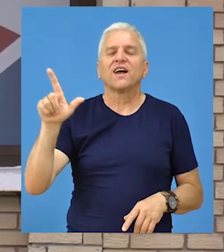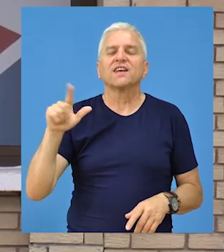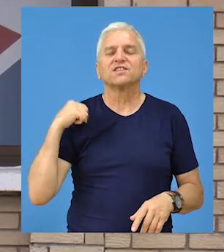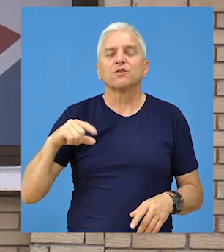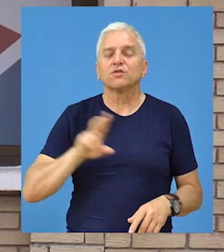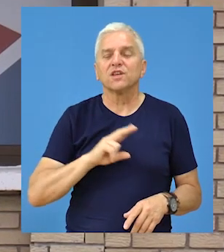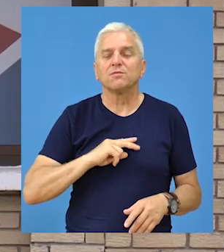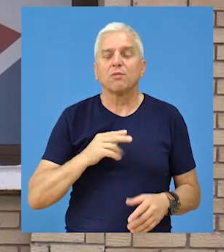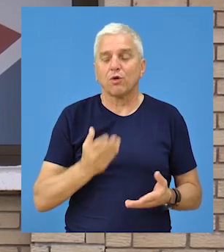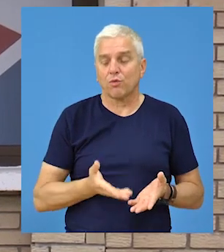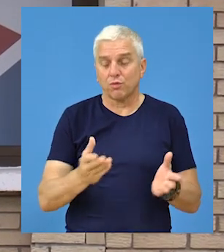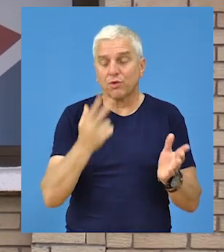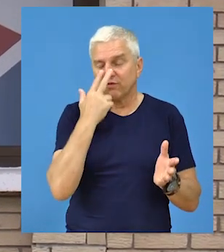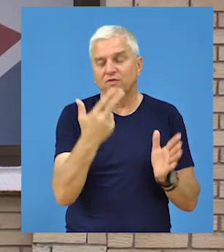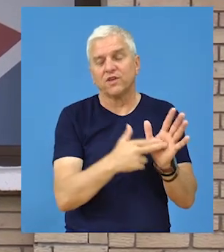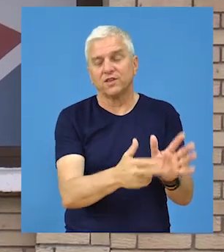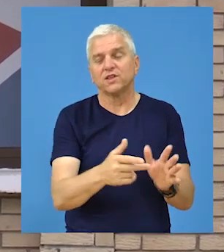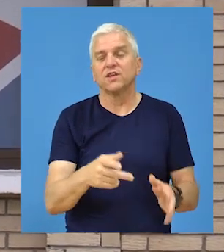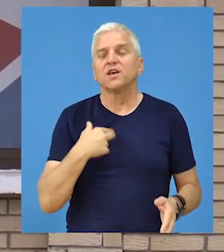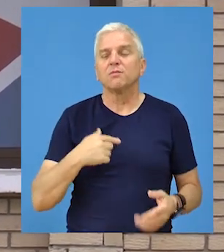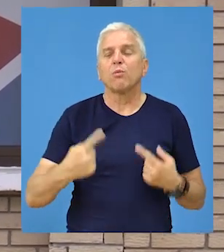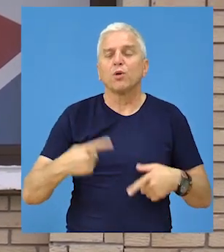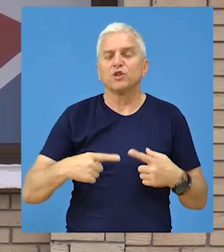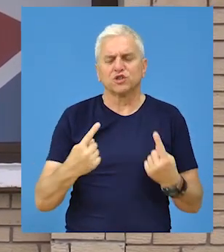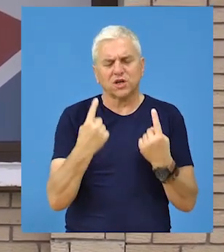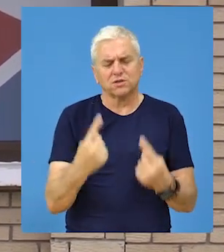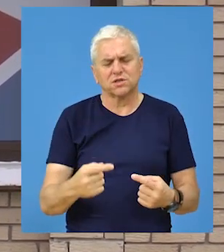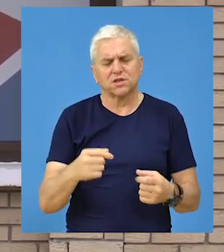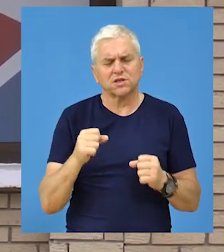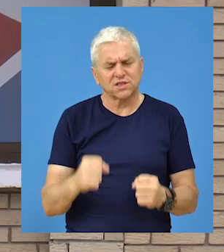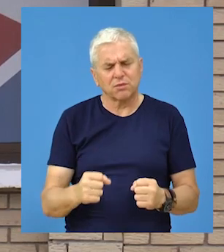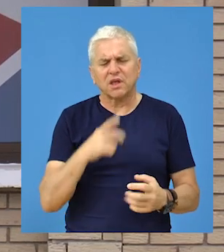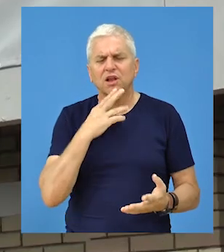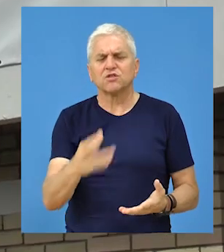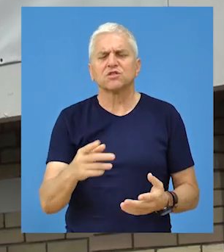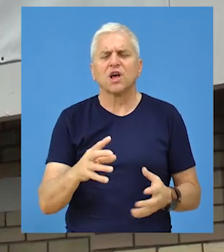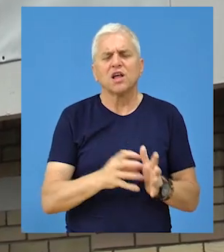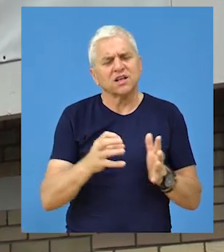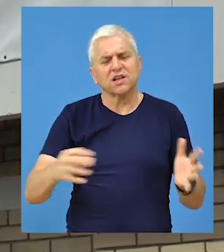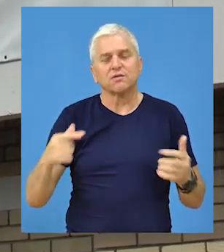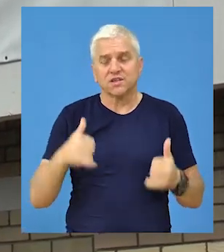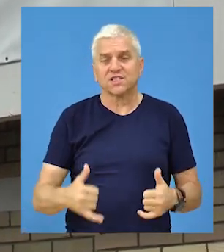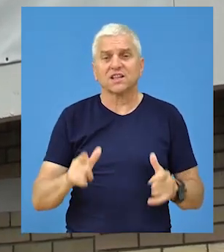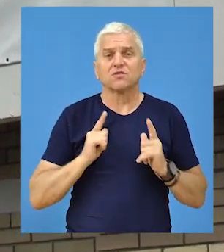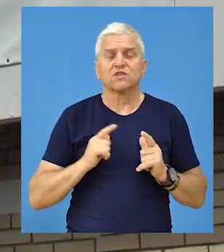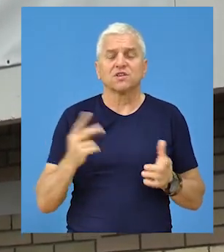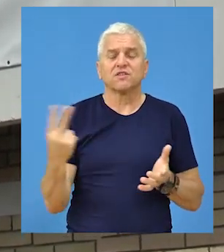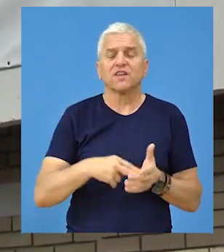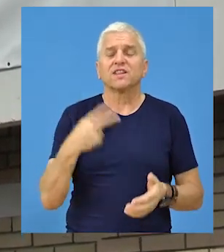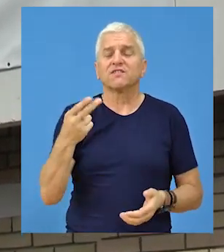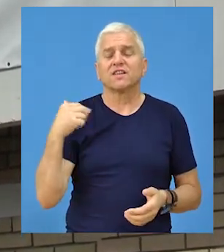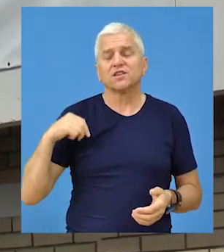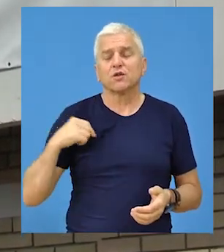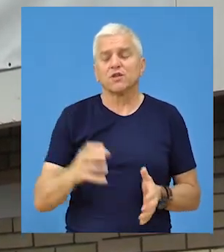imamo priliku da imamo tu vrstu političke stabilnosti i kontinuiteta i evo sada očekujemo i 2020.